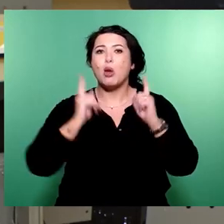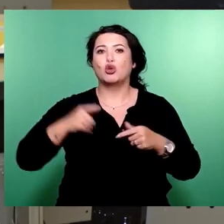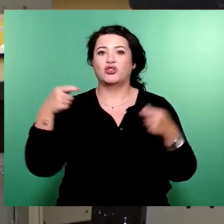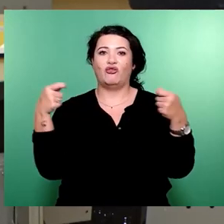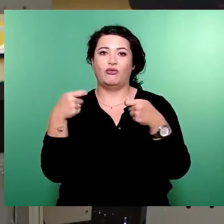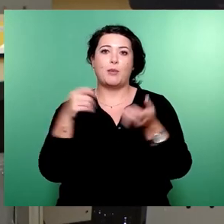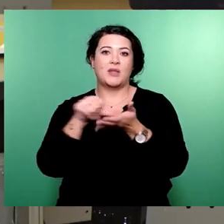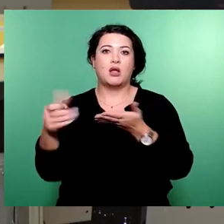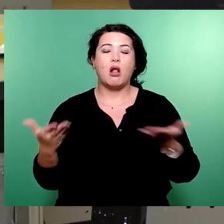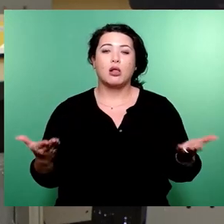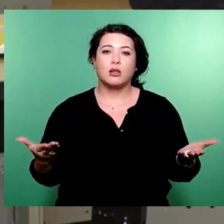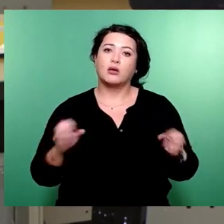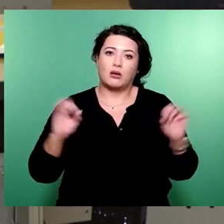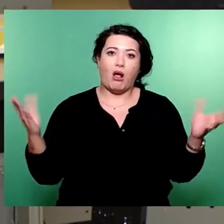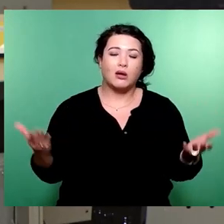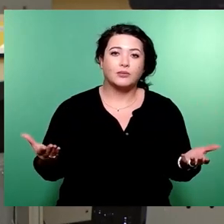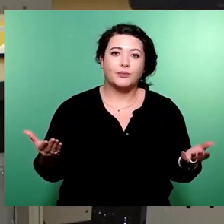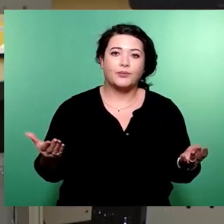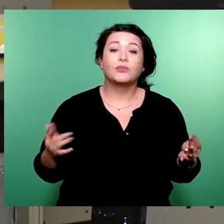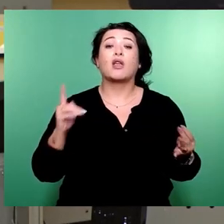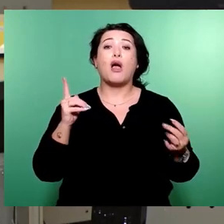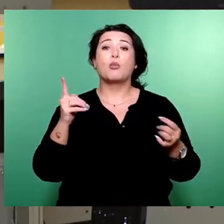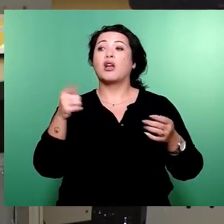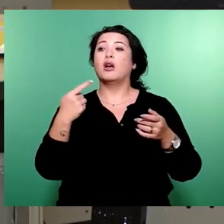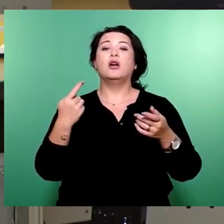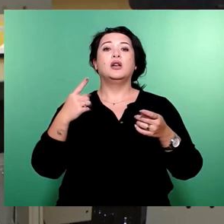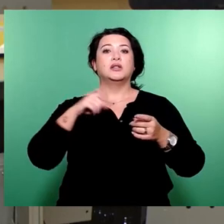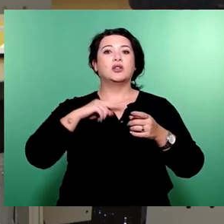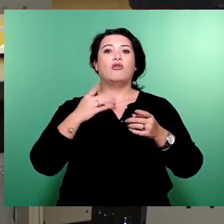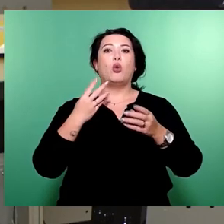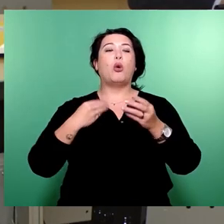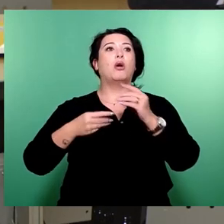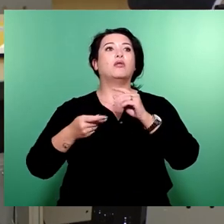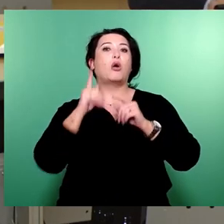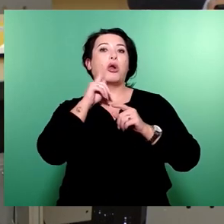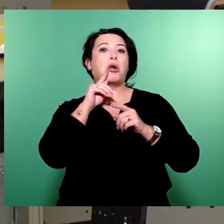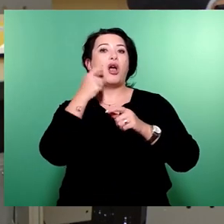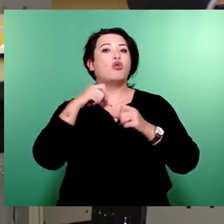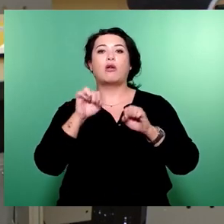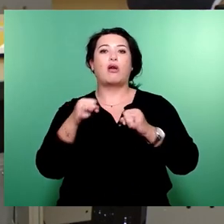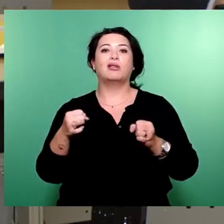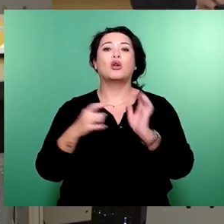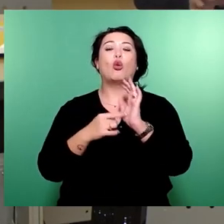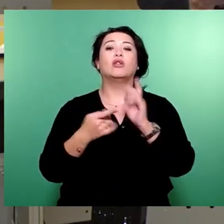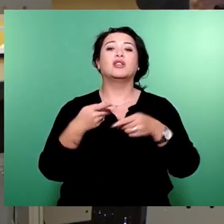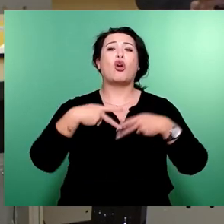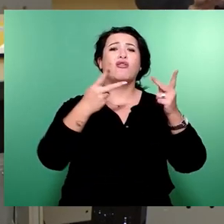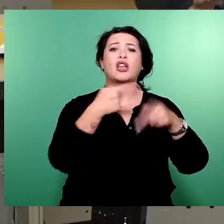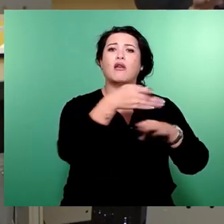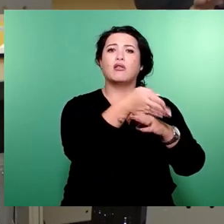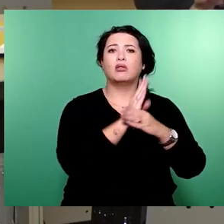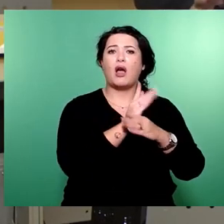müssen wir es alle bezahlen. Aber wir haben uns nicht auf die Leimspur führen lassen, eine Teile dieser Öffentlichkeit sozusagen relativ